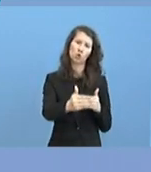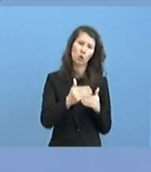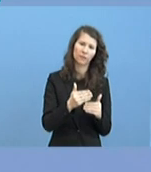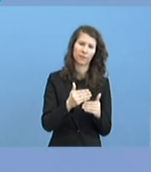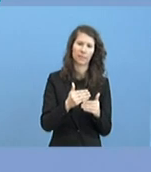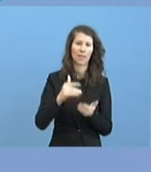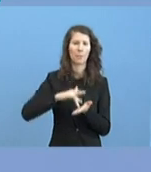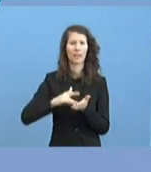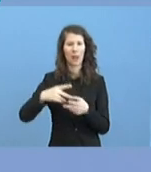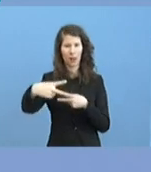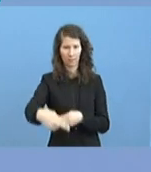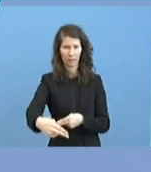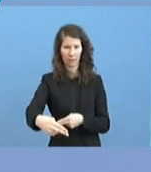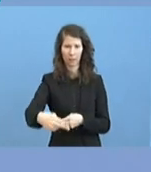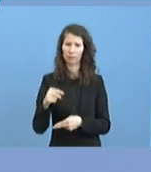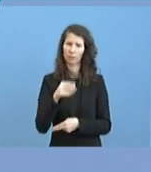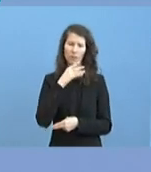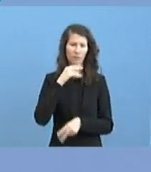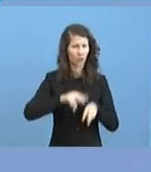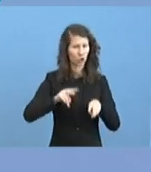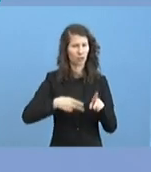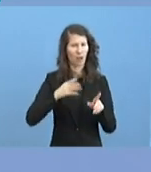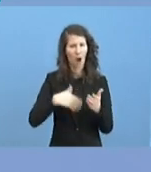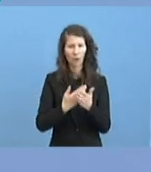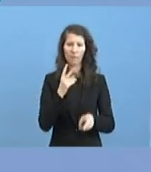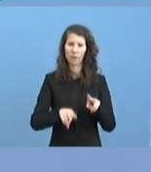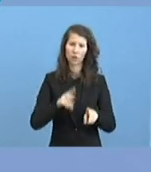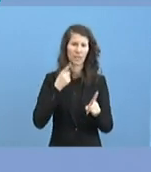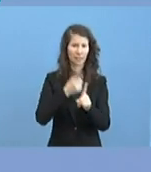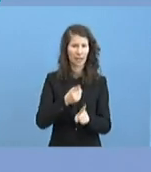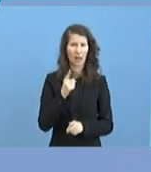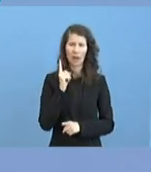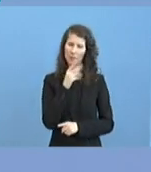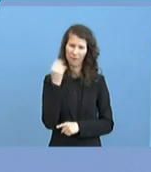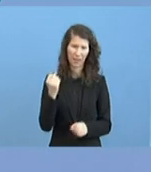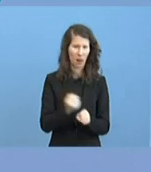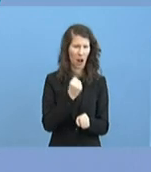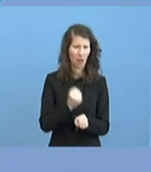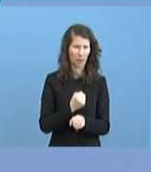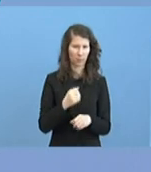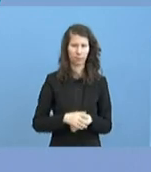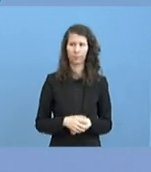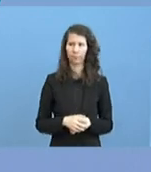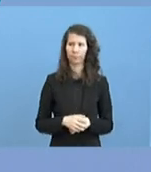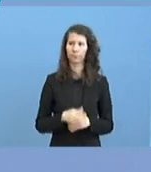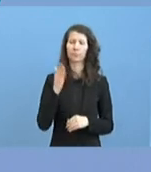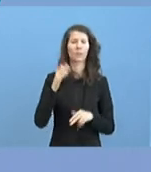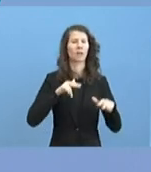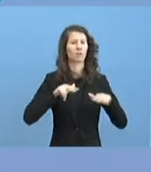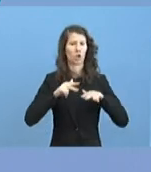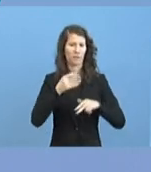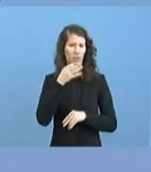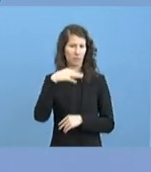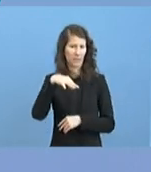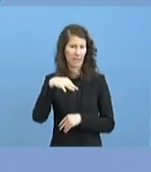geleistet werden gleichzeitig im Moment. Aber das ist das, was jetzt im Vordergrund steht. Vielleicht noch eine Frage an das Wirtschaftsministerium. Ist es tatsächlich so,